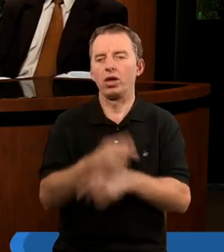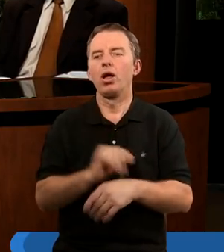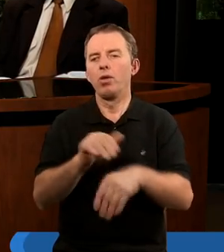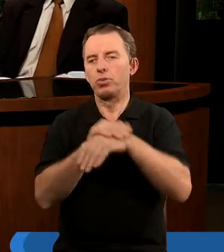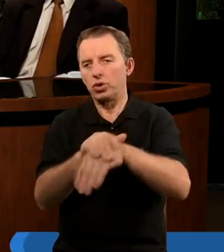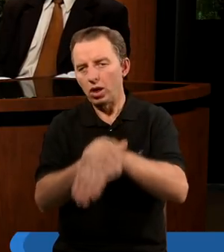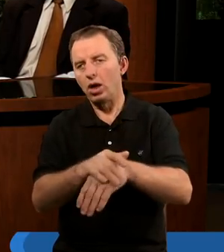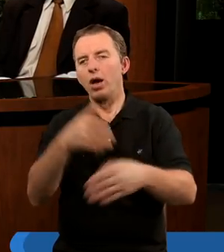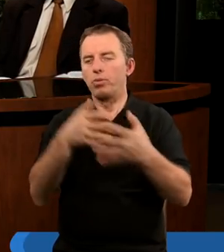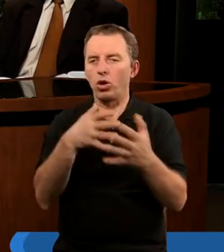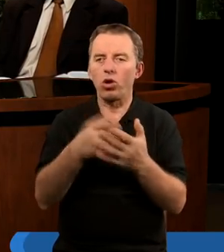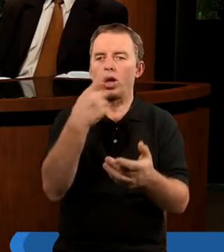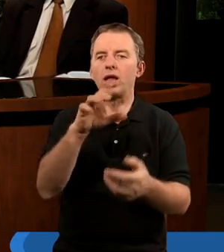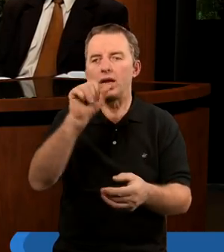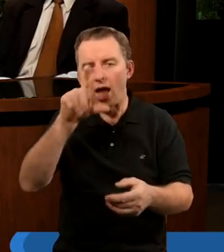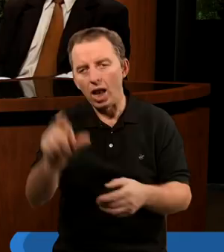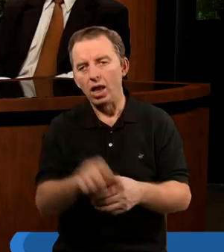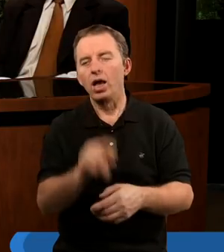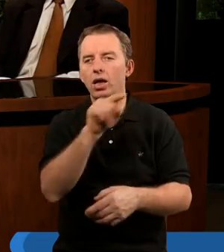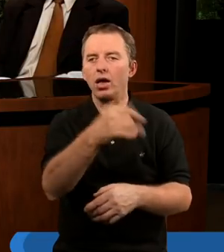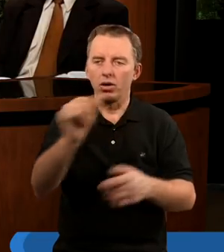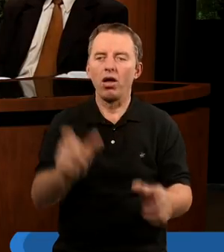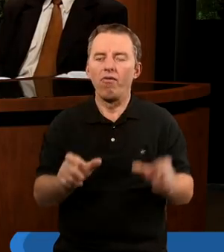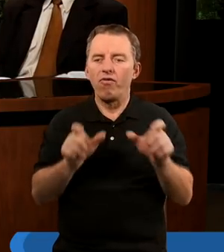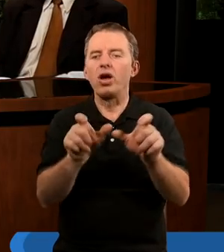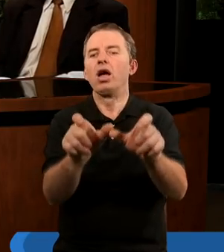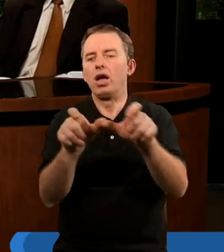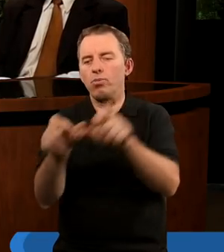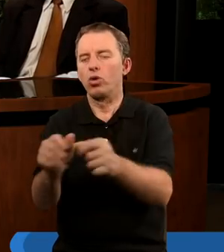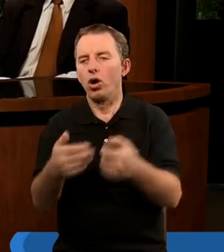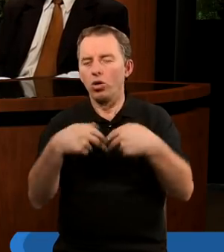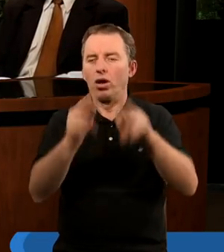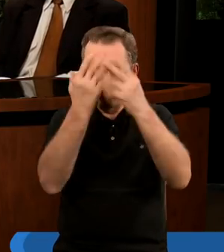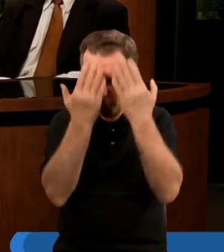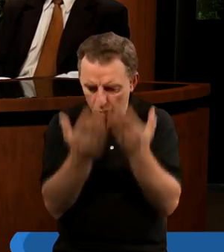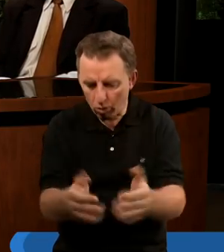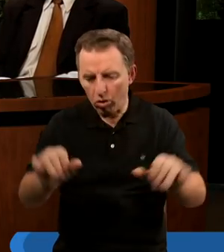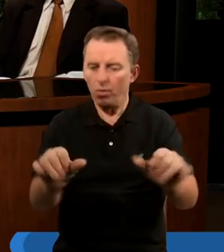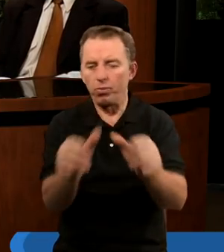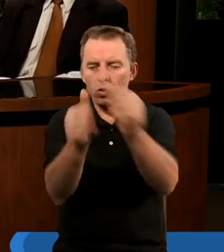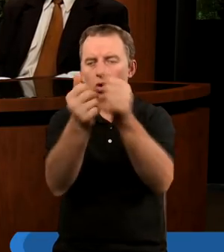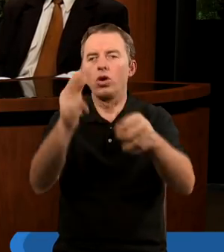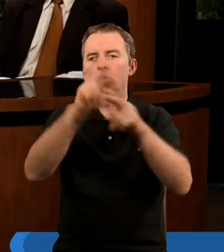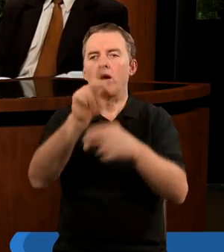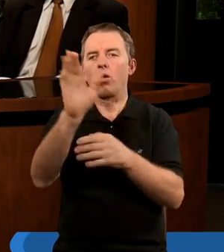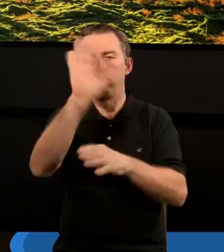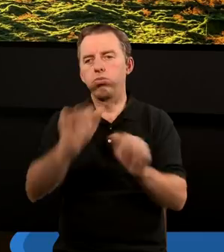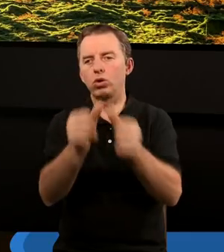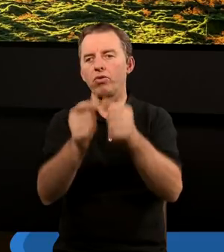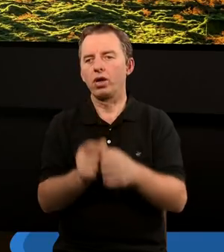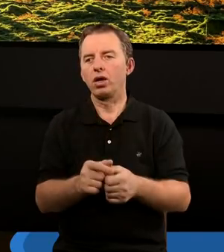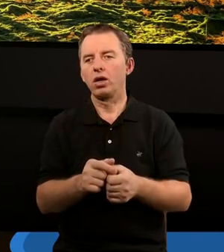przyjaciele proroka Daniela, gdzieś tam, gdzie ich zmuszano, by oddawali pokłon jakiemuś posągowi obcego bóstwa.